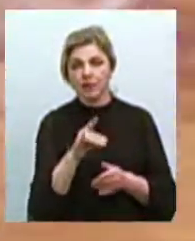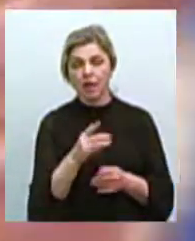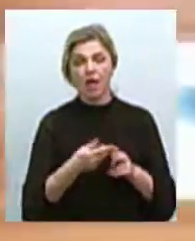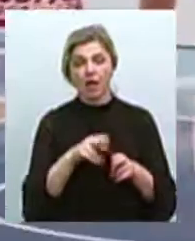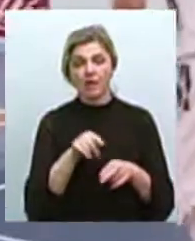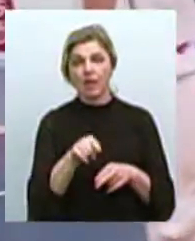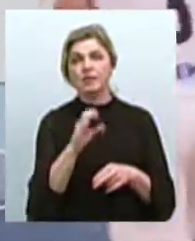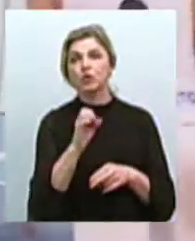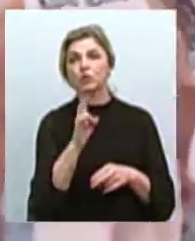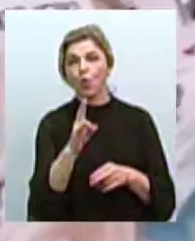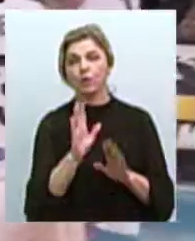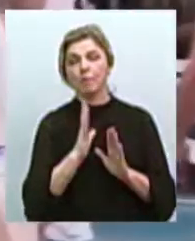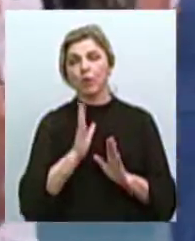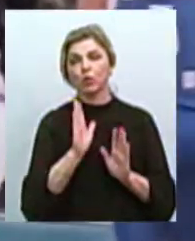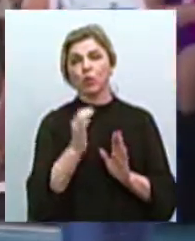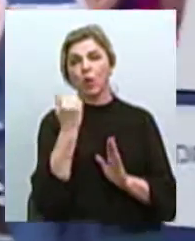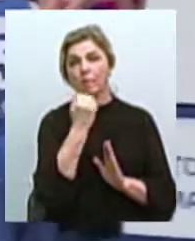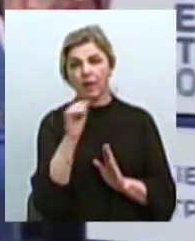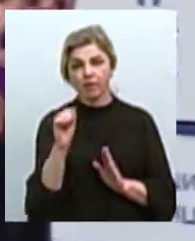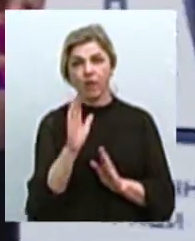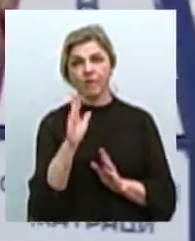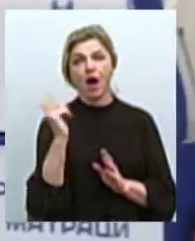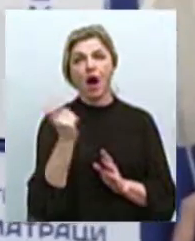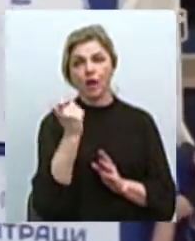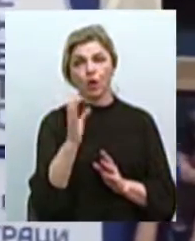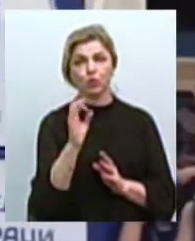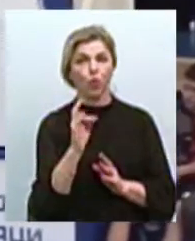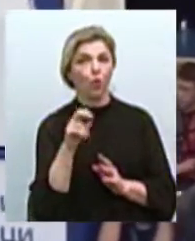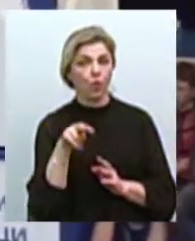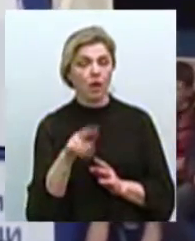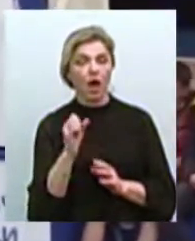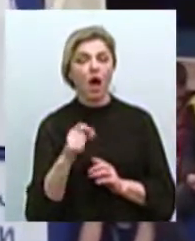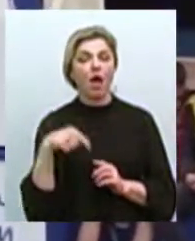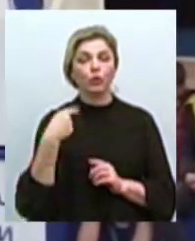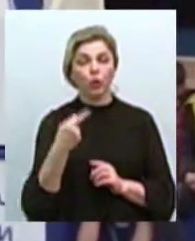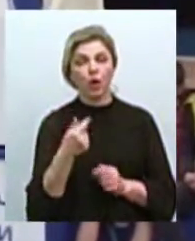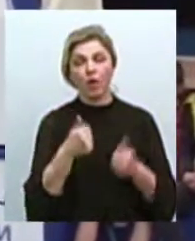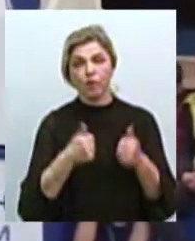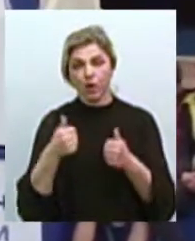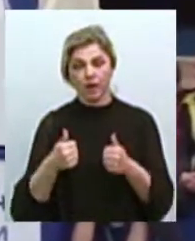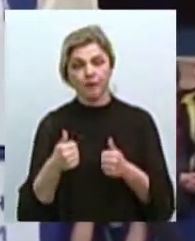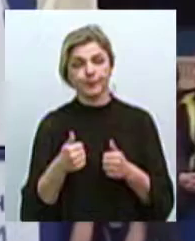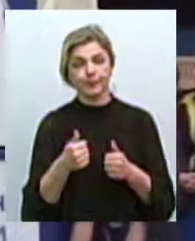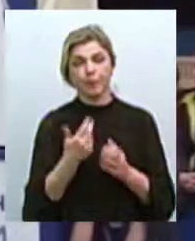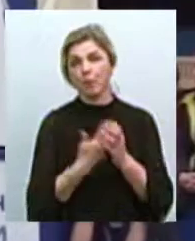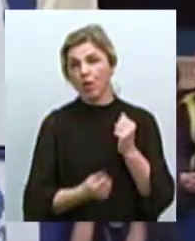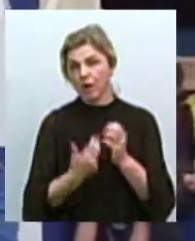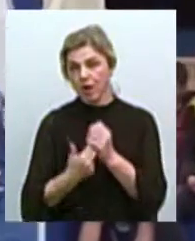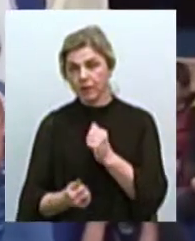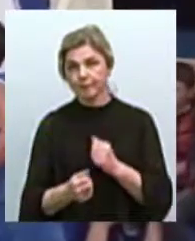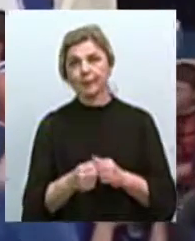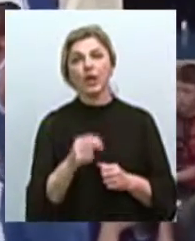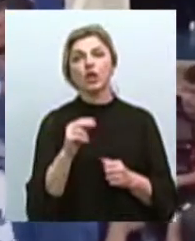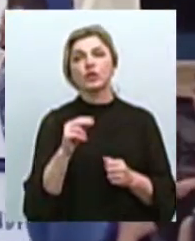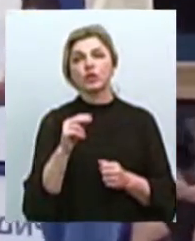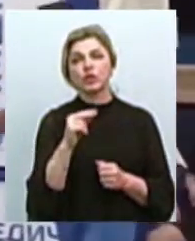цього сезону перемагав тільки новачка елітного дивізіону Харківських Соколів, а наступні три поєдинки підопічні Віталія Чернія програли. Черкащани